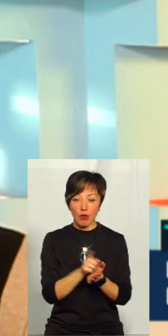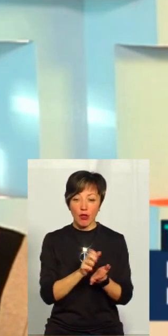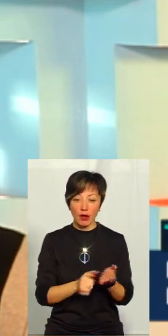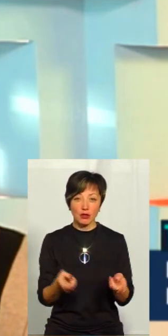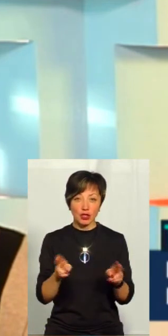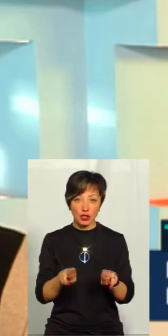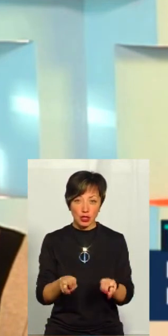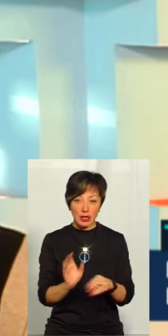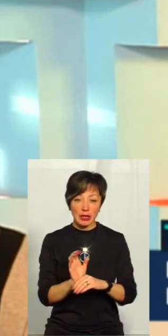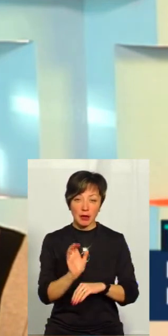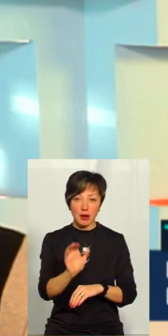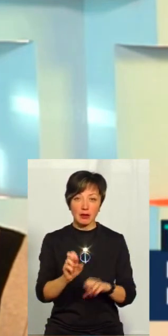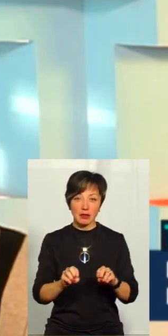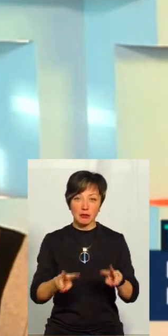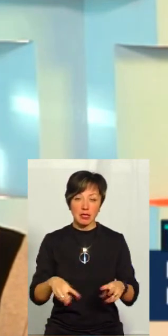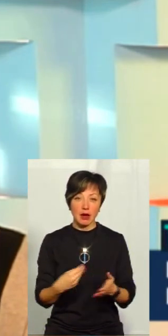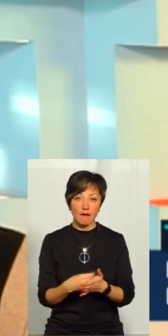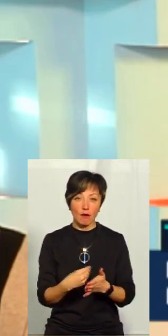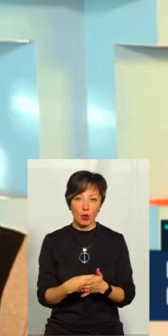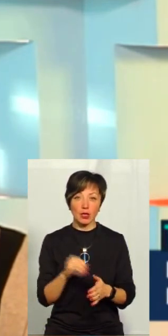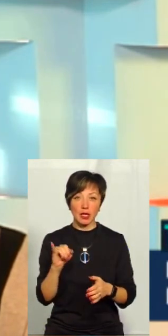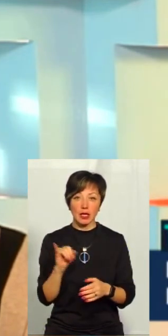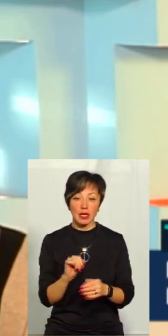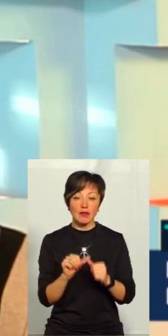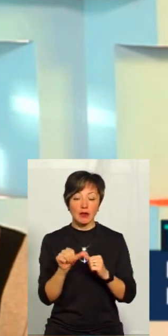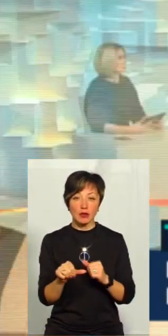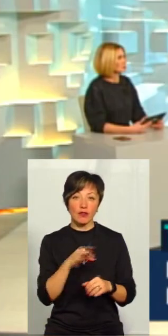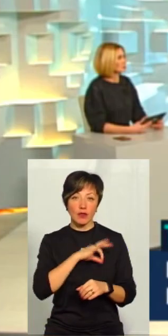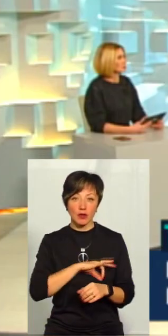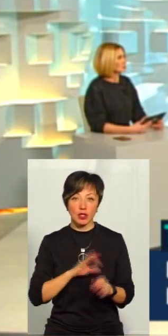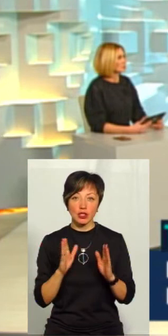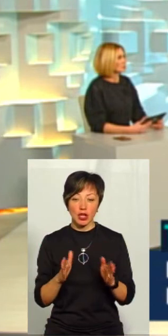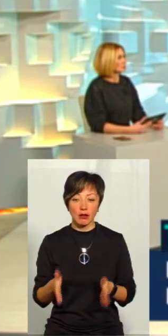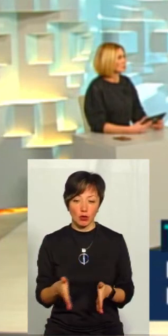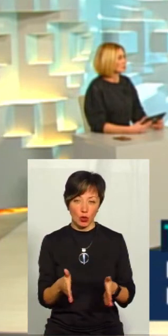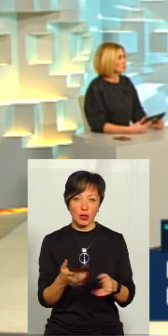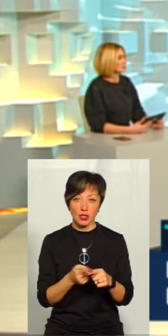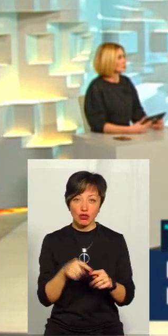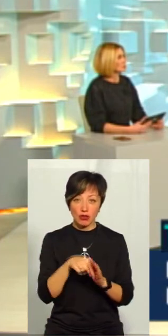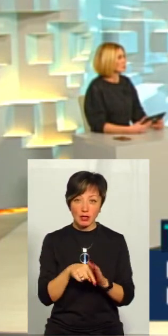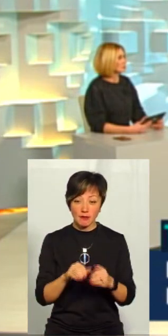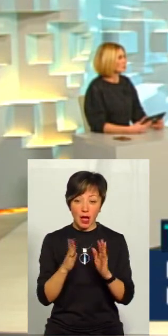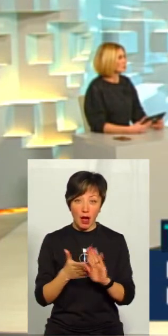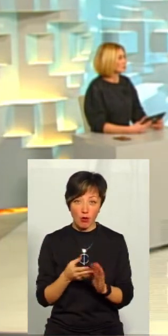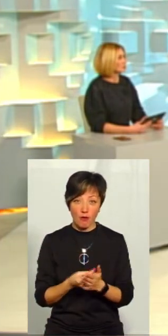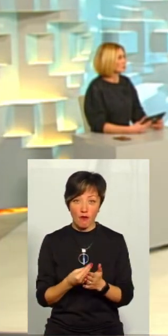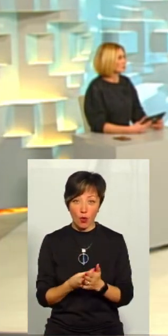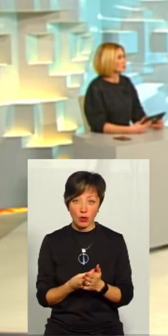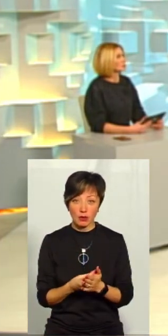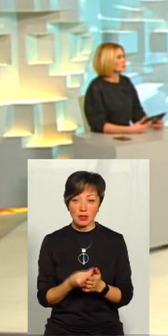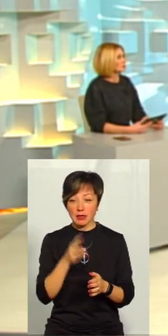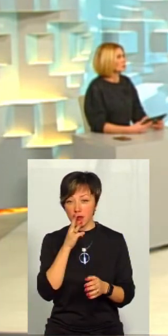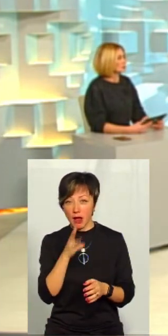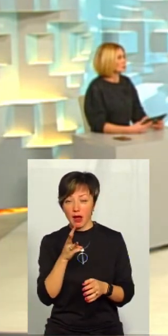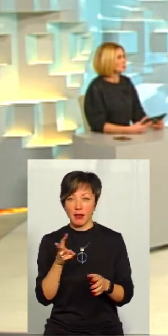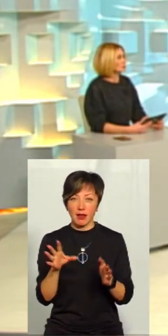залишили, його направлять в спеціальний фонд. І виключно можна буде використати його лише на дороги. Це означає, що в загальному фонді, з якого йшли